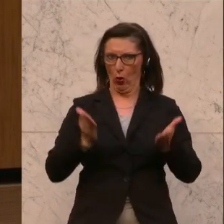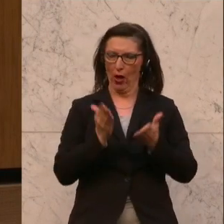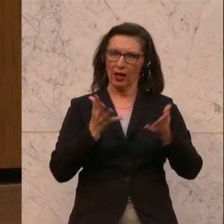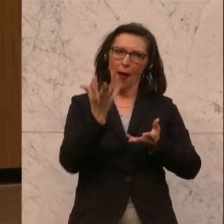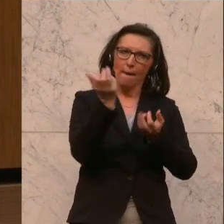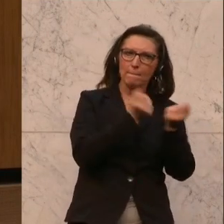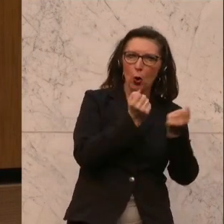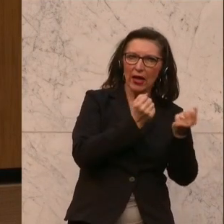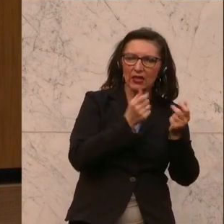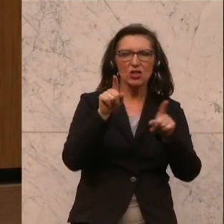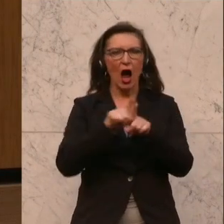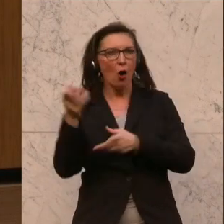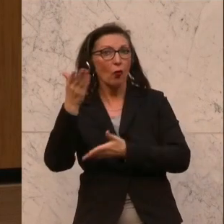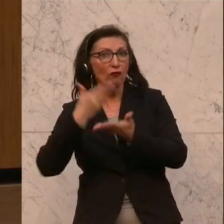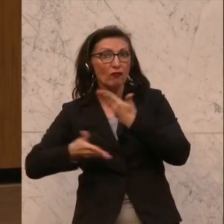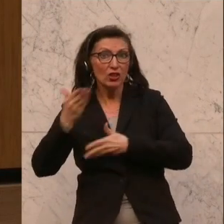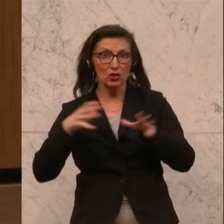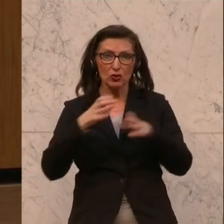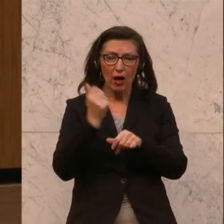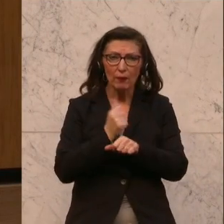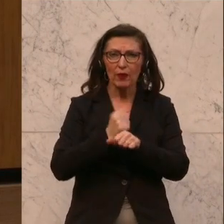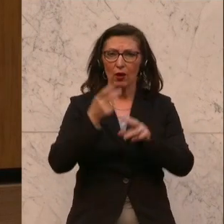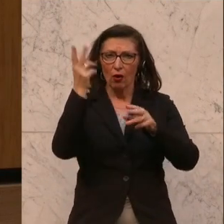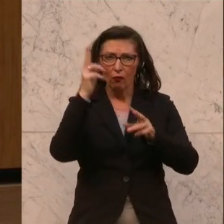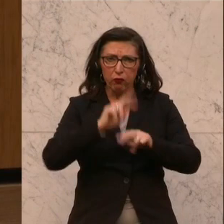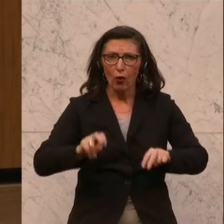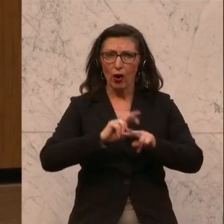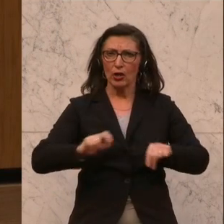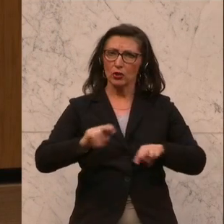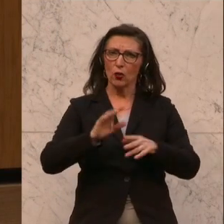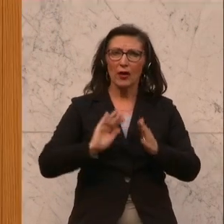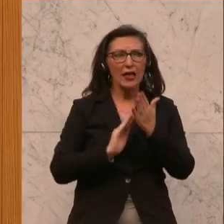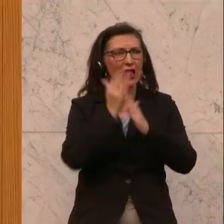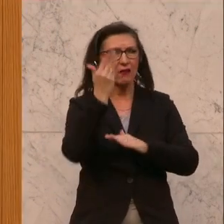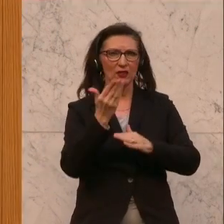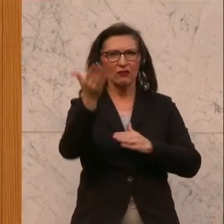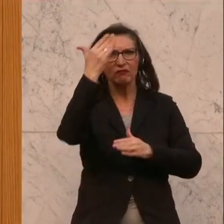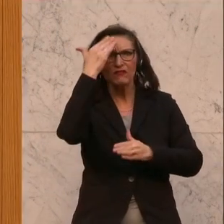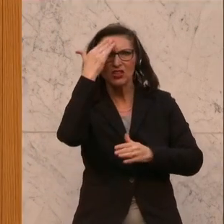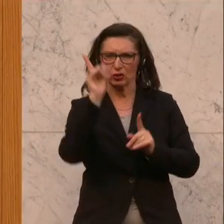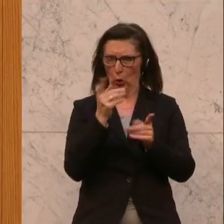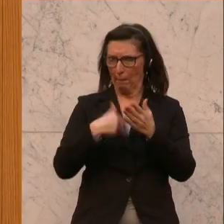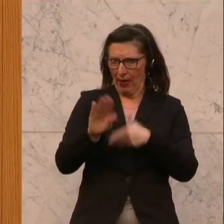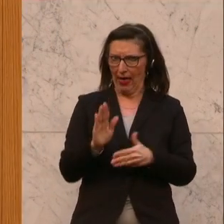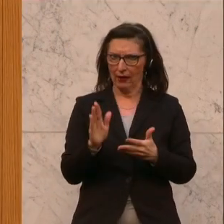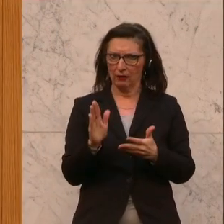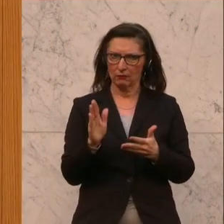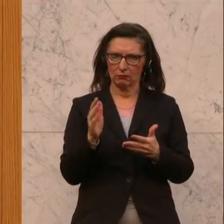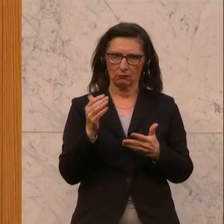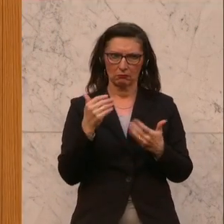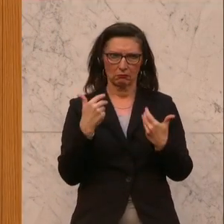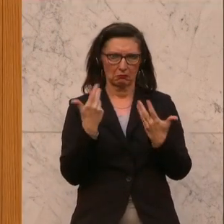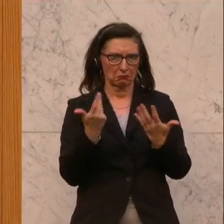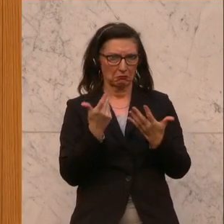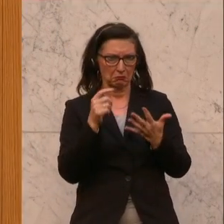Zusammenarbeit in Bereichen wie Forschung, Innovation, Kultur und Wissenschaft intensiviert werden. Also auch da sehe ich irgendwie keine